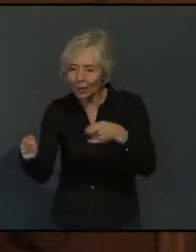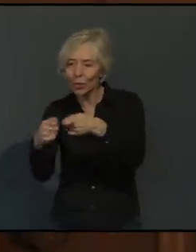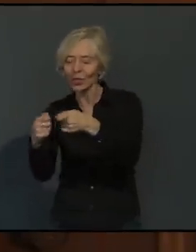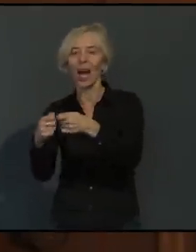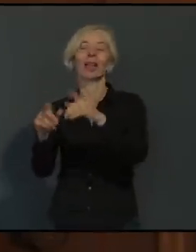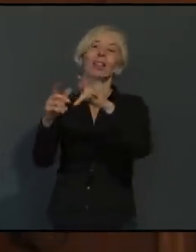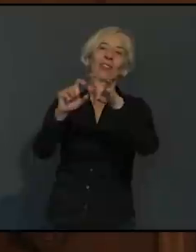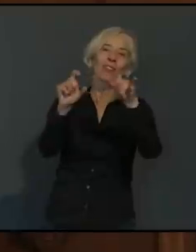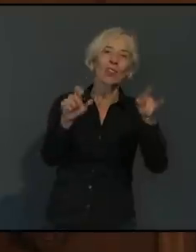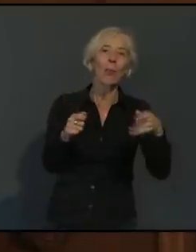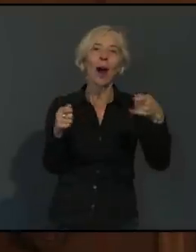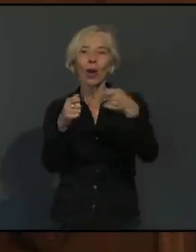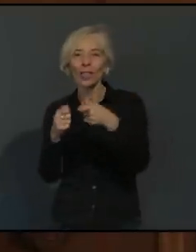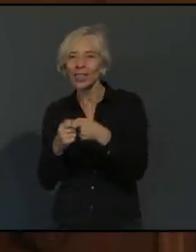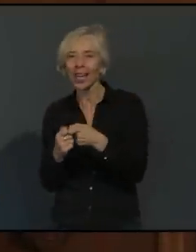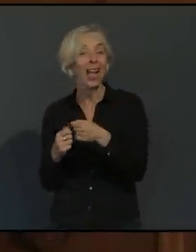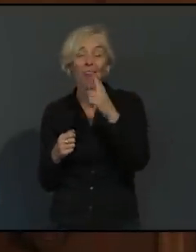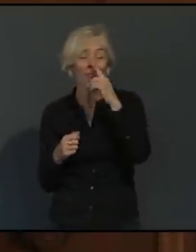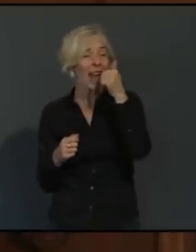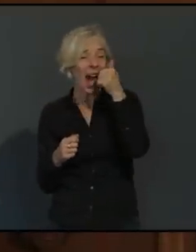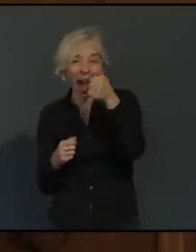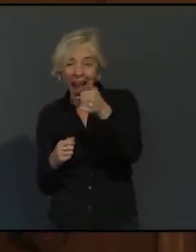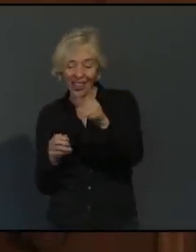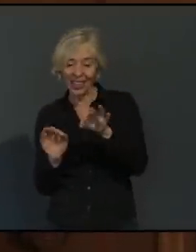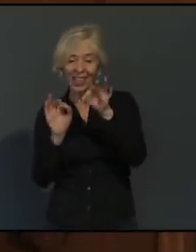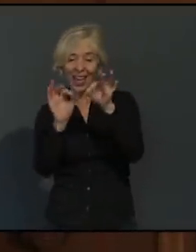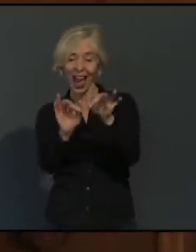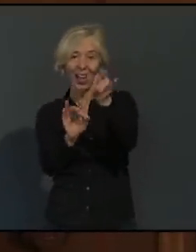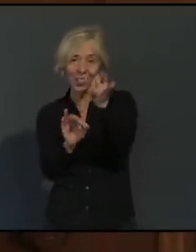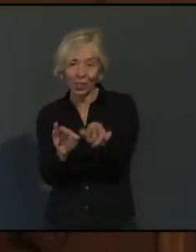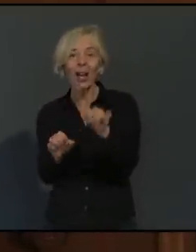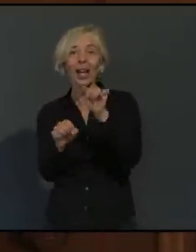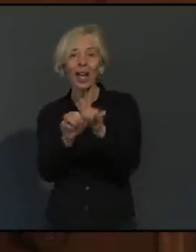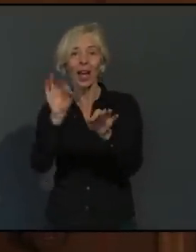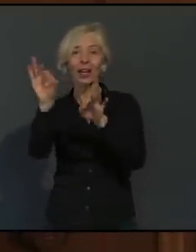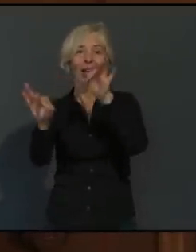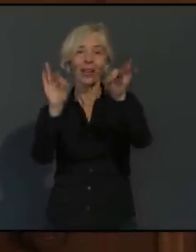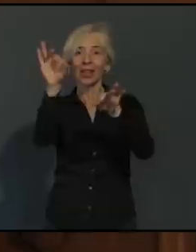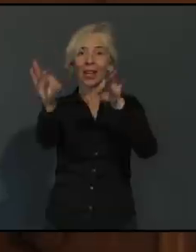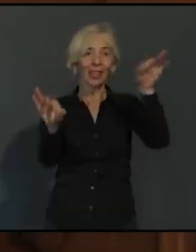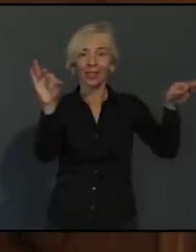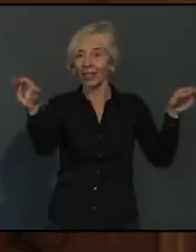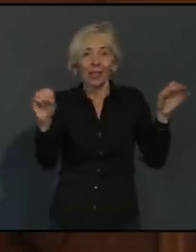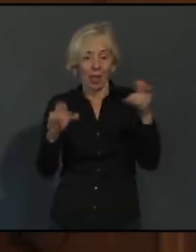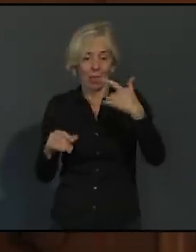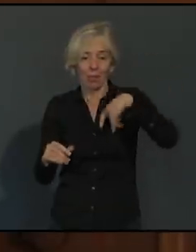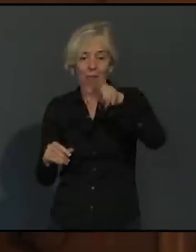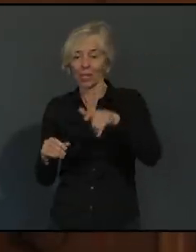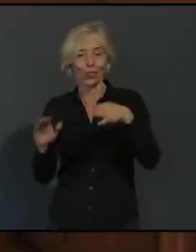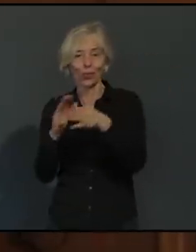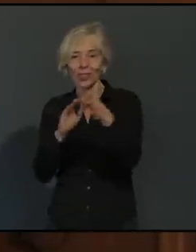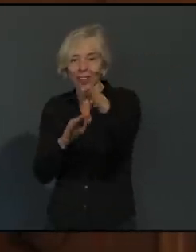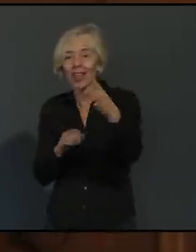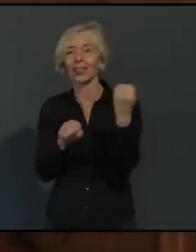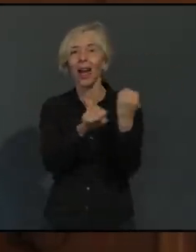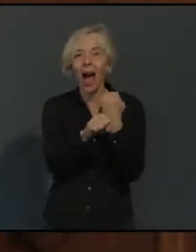Firmen werden auch durch jeden einzelnen Fall belastet, dadurch, dass ja durch jeden einzelnen Fall umfangreiche Quarantänemaßnahmen in der Regel erforderlich